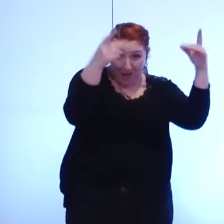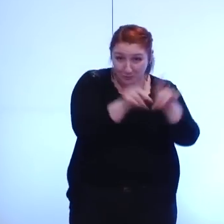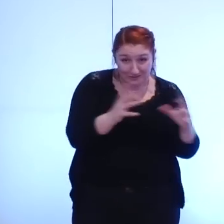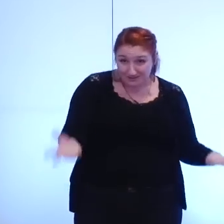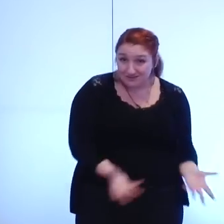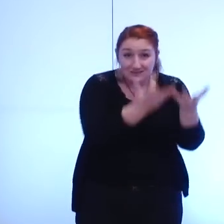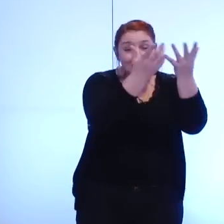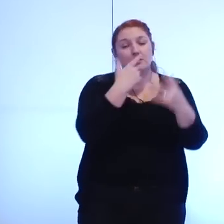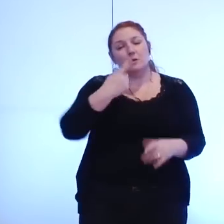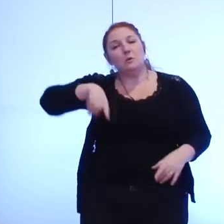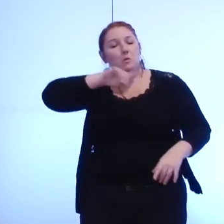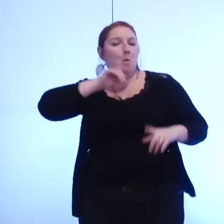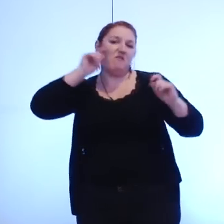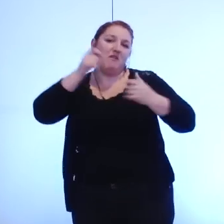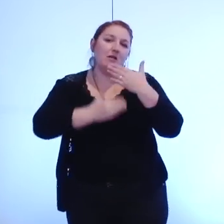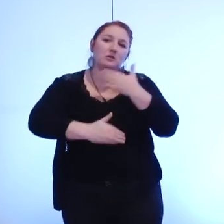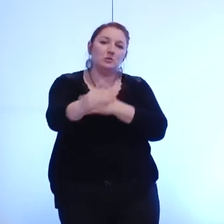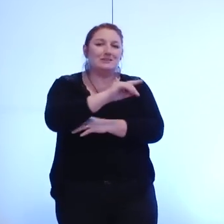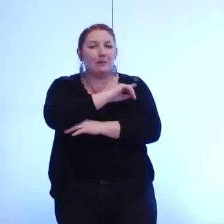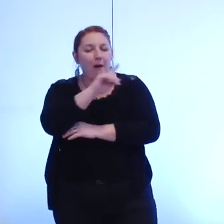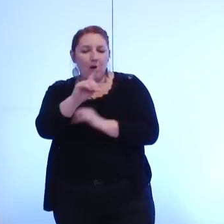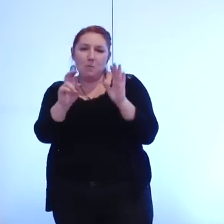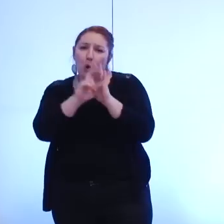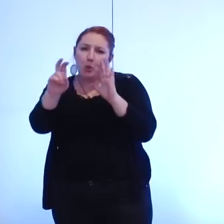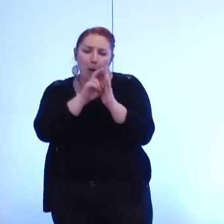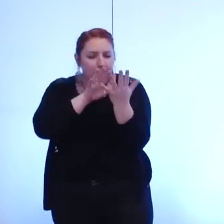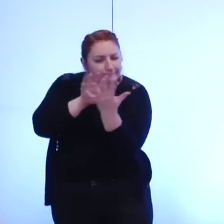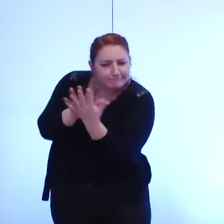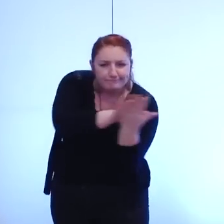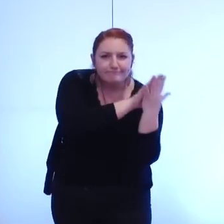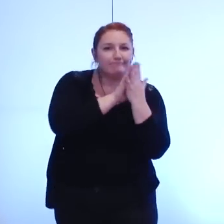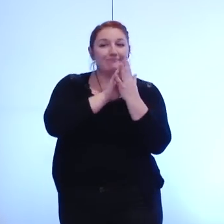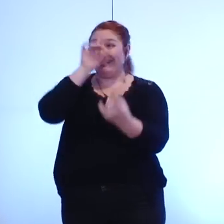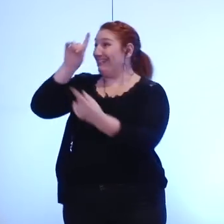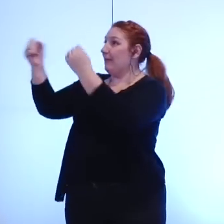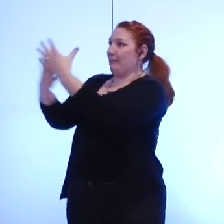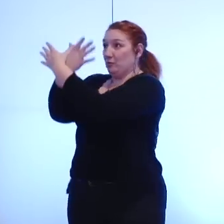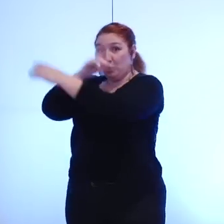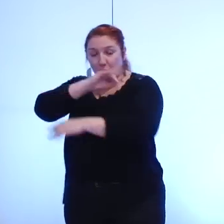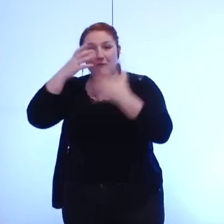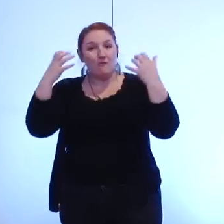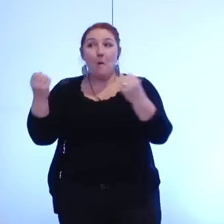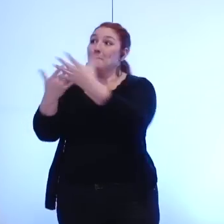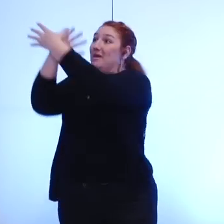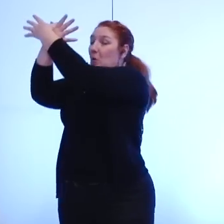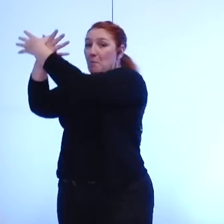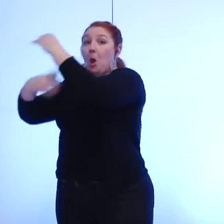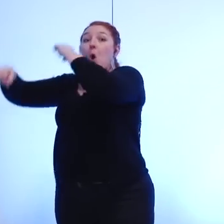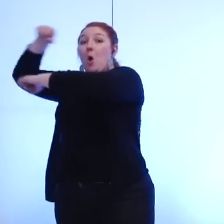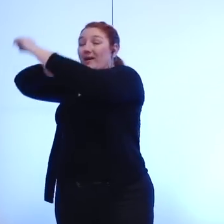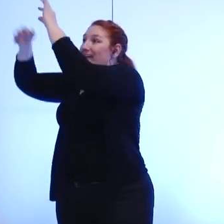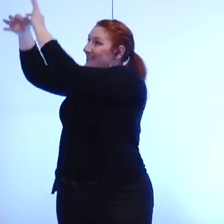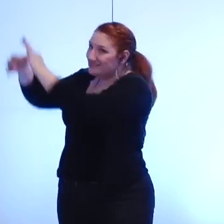attentifs non pas à organiser des débats grenoblois autour de la métropole mais à organiser des débats de la métropole à Grenoble